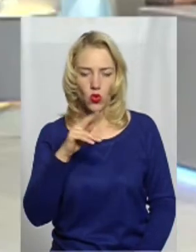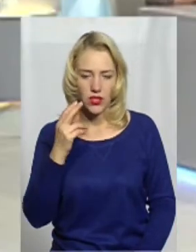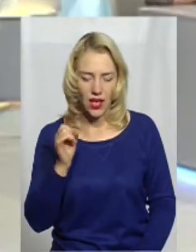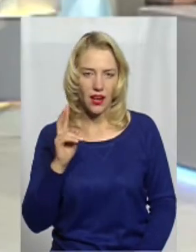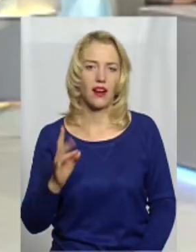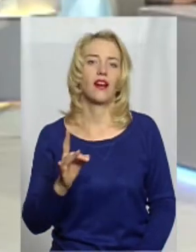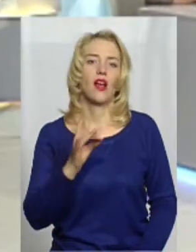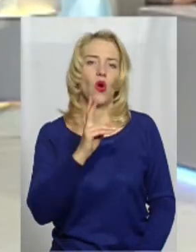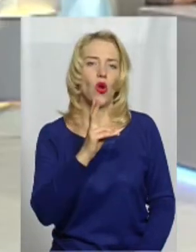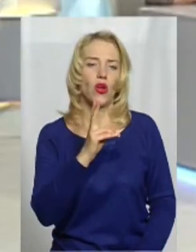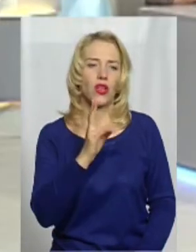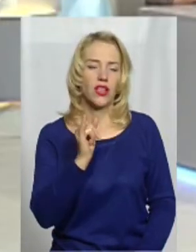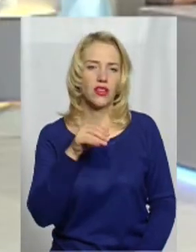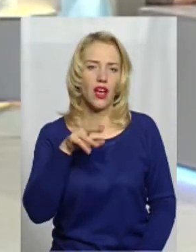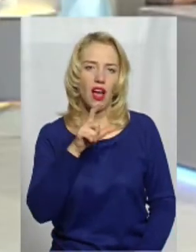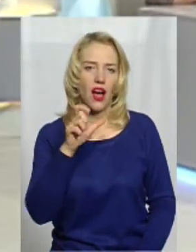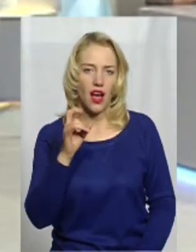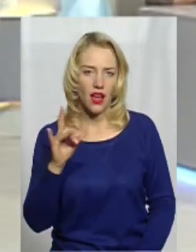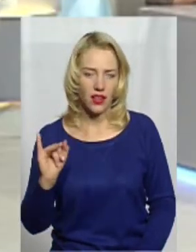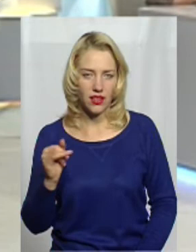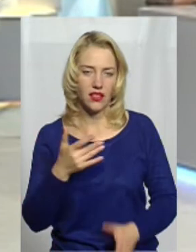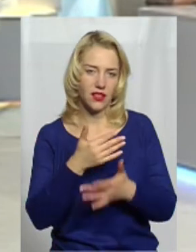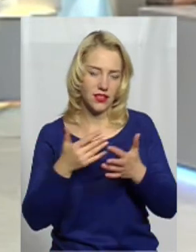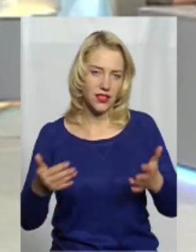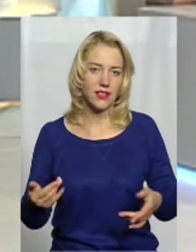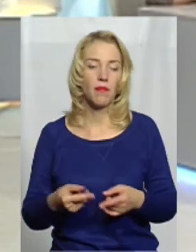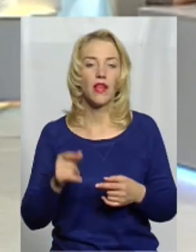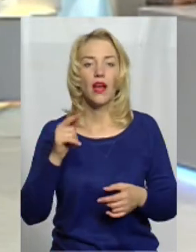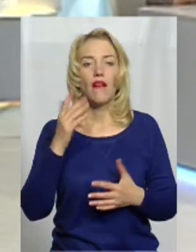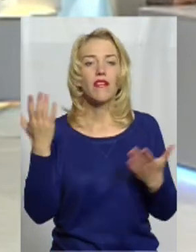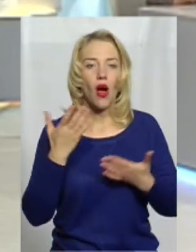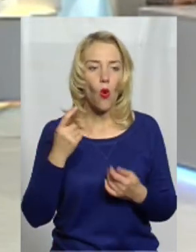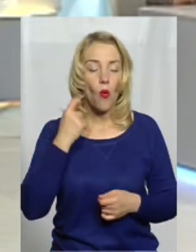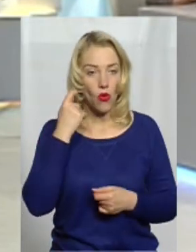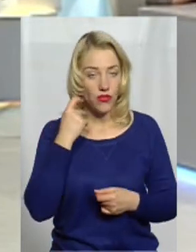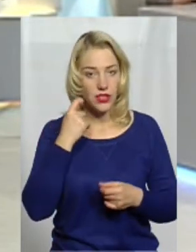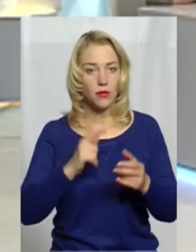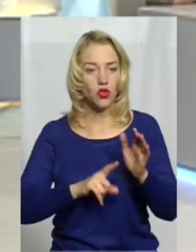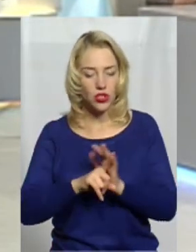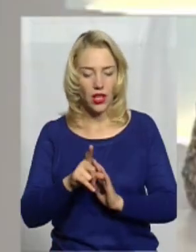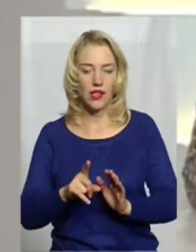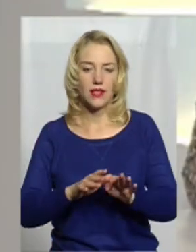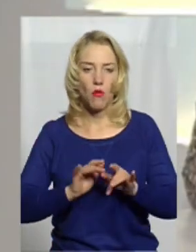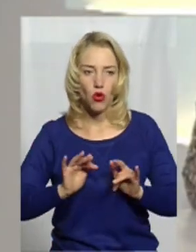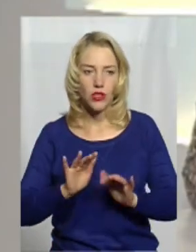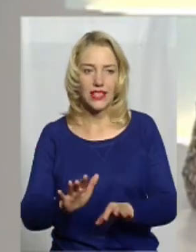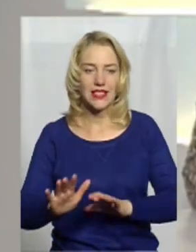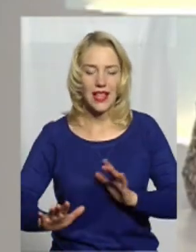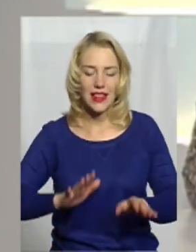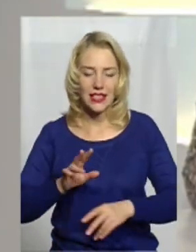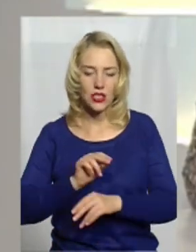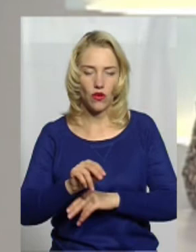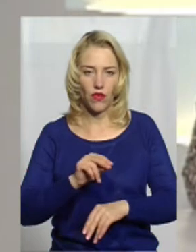так, чесно, не можу відповісти на це питання. В якому віці починається процес дресування собак службових?